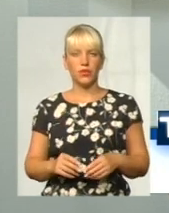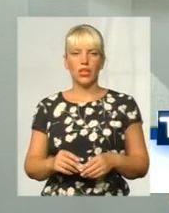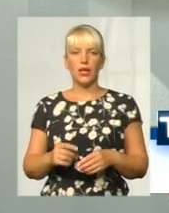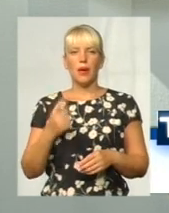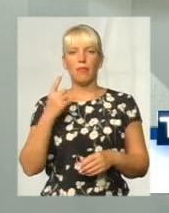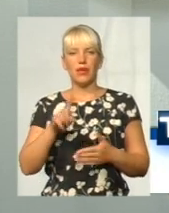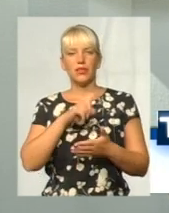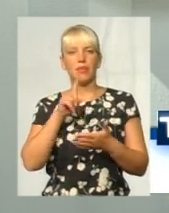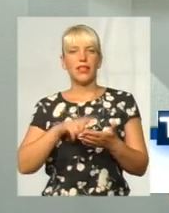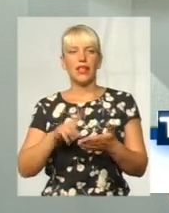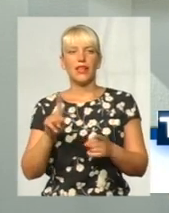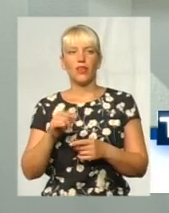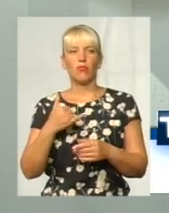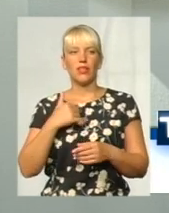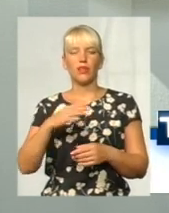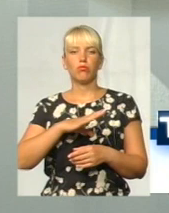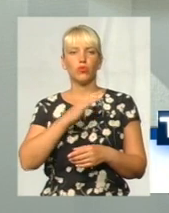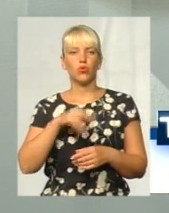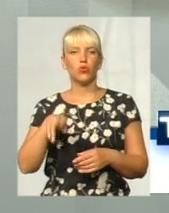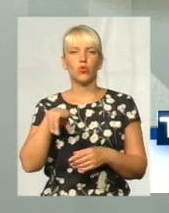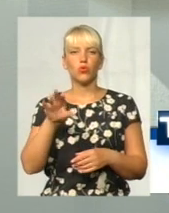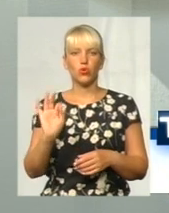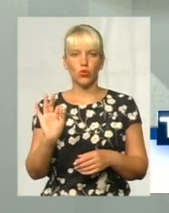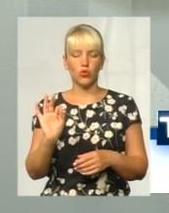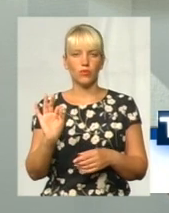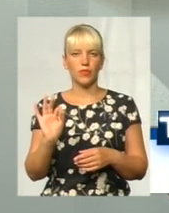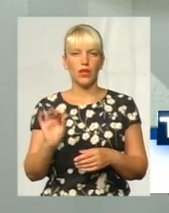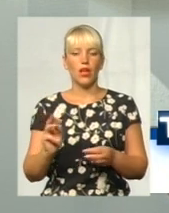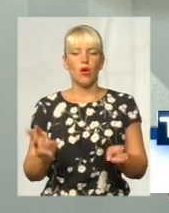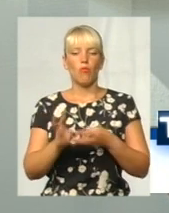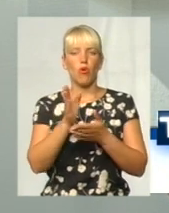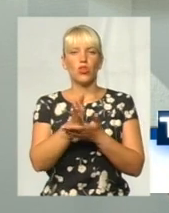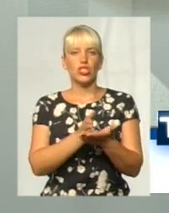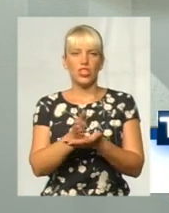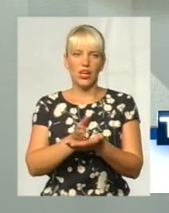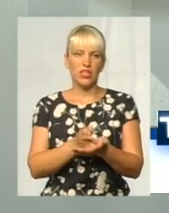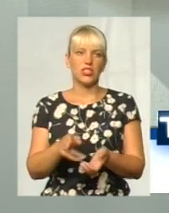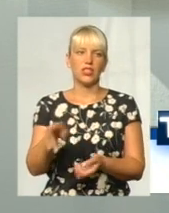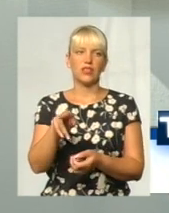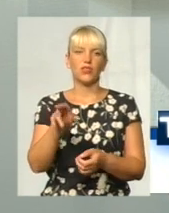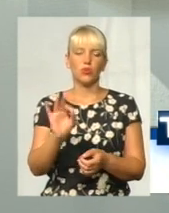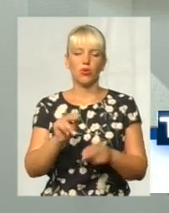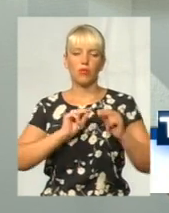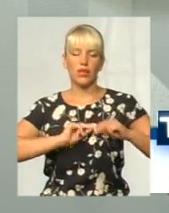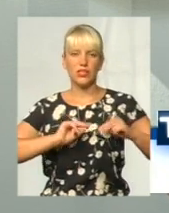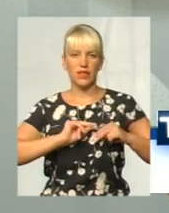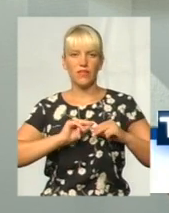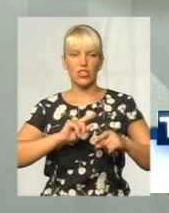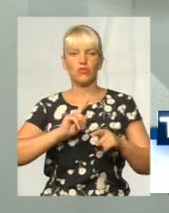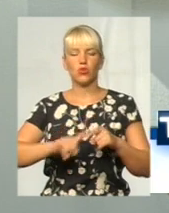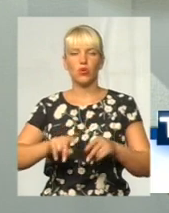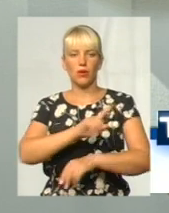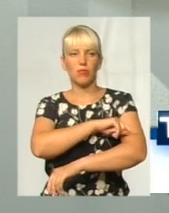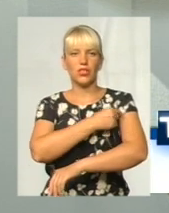перше питання, яке в мене було до пожежників, до працівників, що ти швидкої